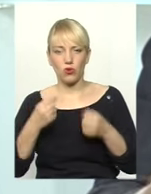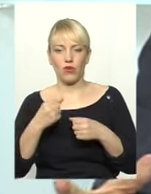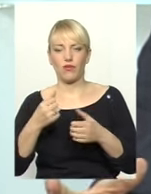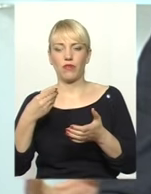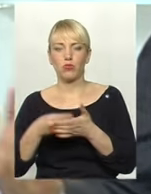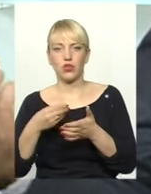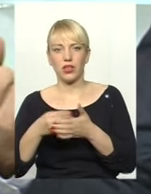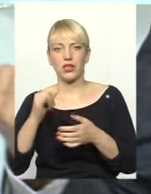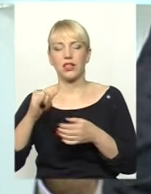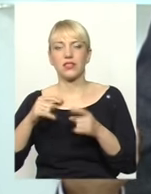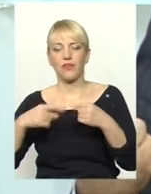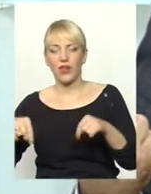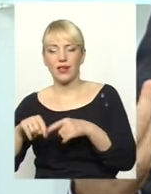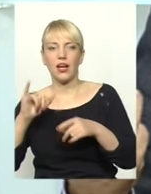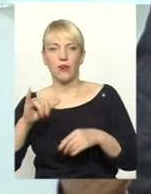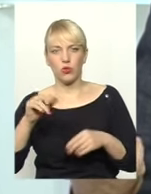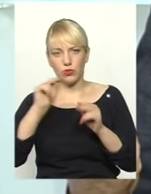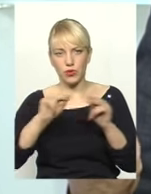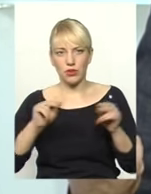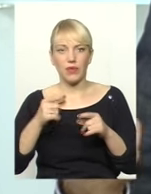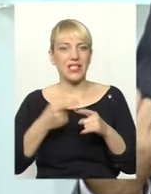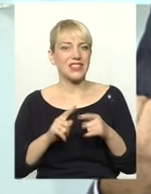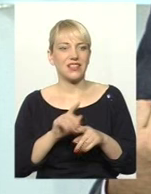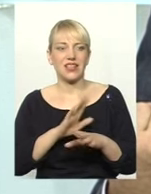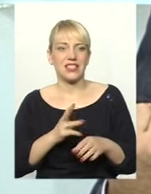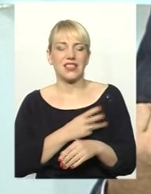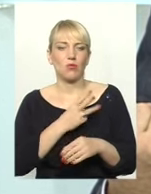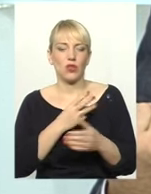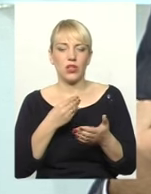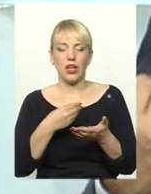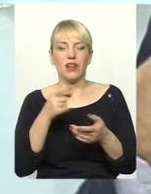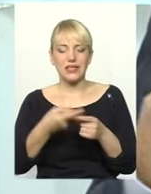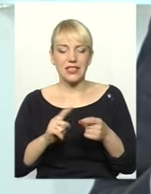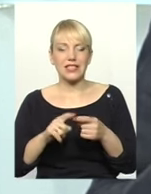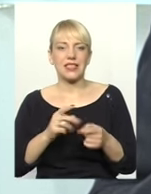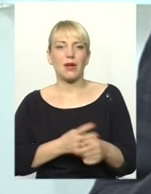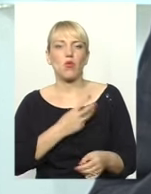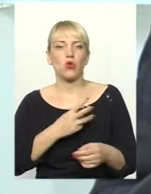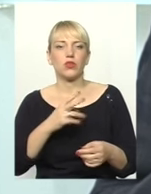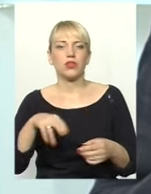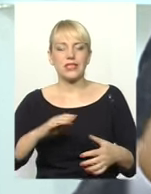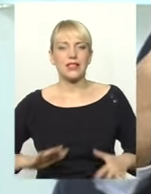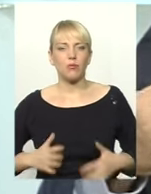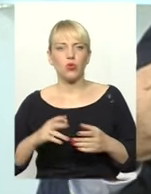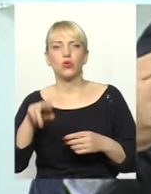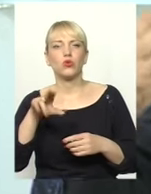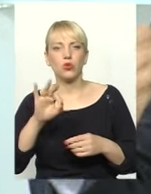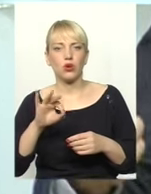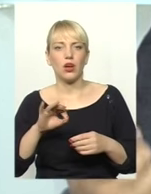край низький, він не стимулює споживання, він стимулює бідноту. І ми не можемо на області рішення.